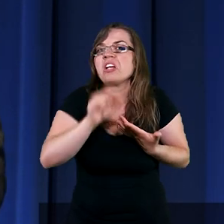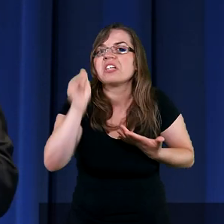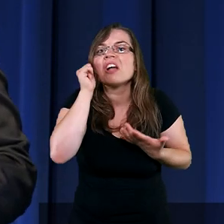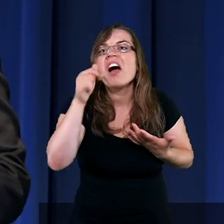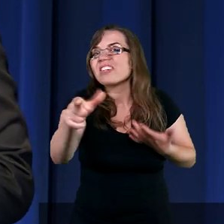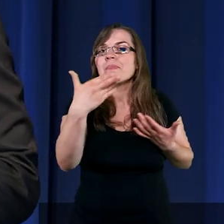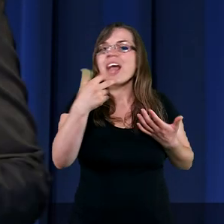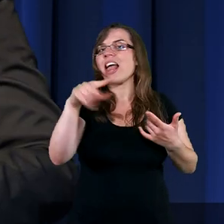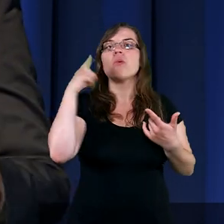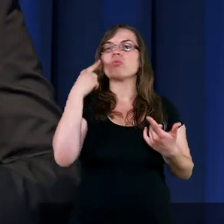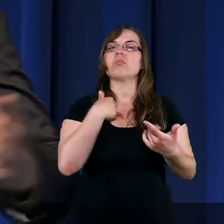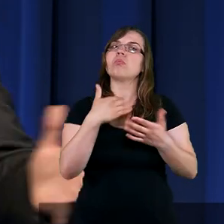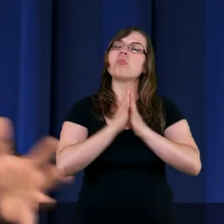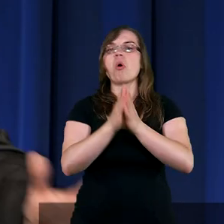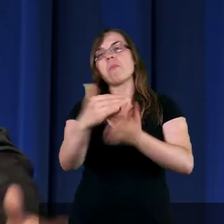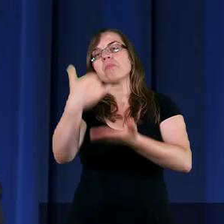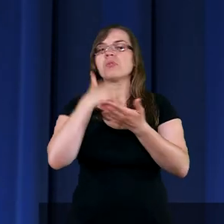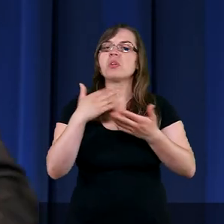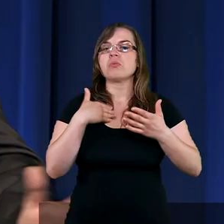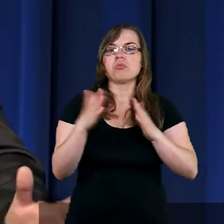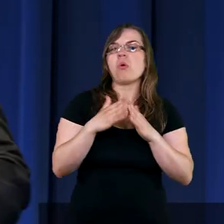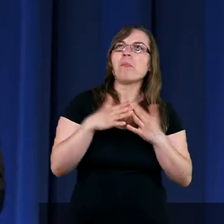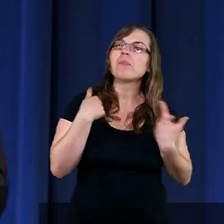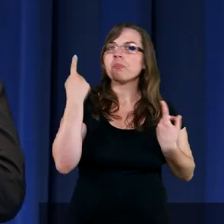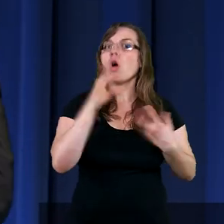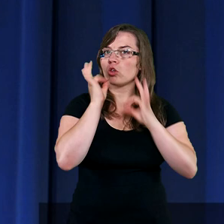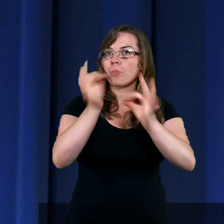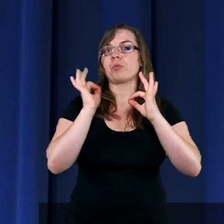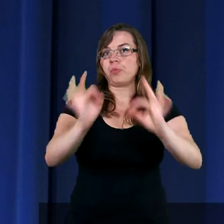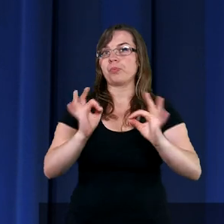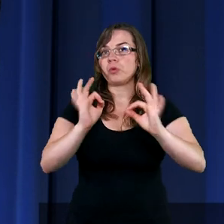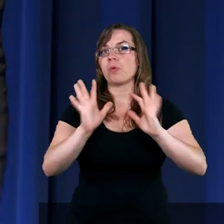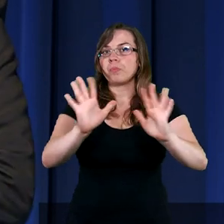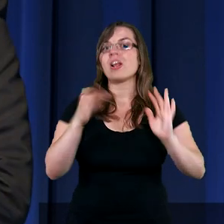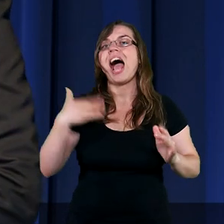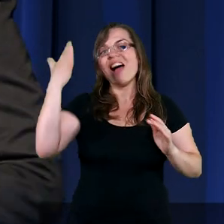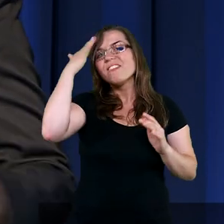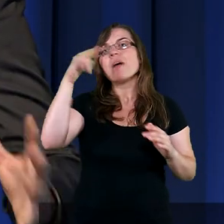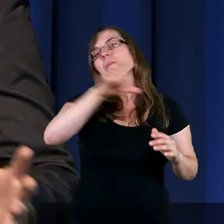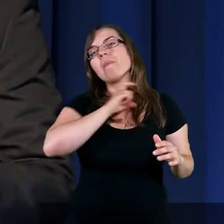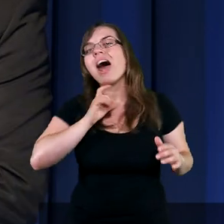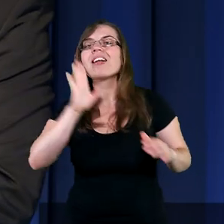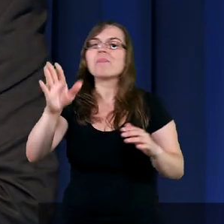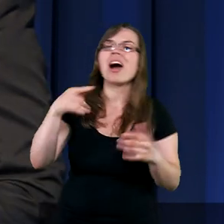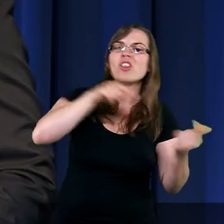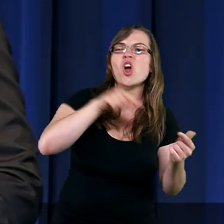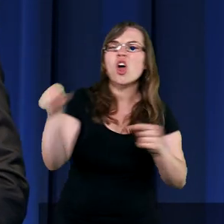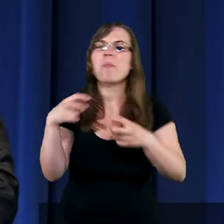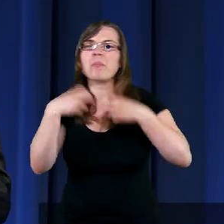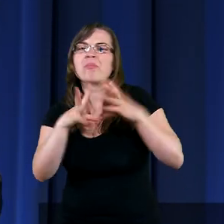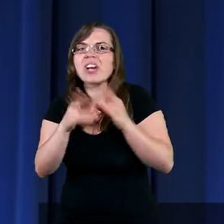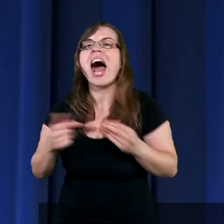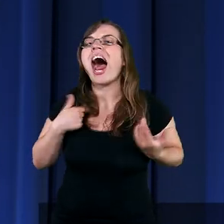od Marty nie usłyszał. Z reguły mówił, pastorze, dobrze, ja tutaj wiem, że pastor tam, prawda, ma to i to i to.